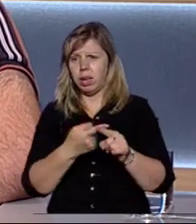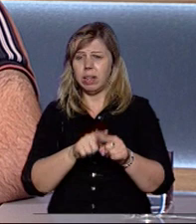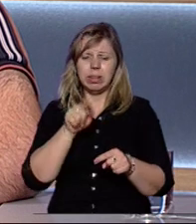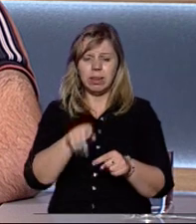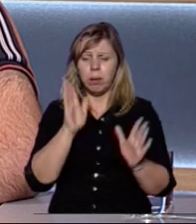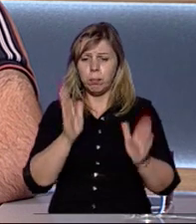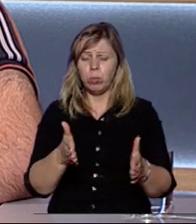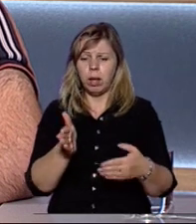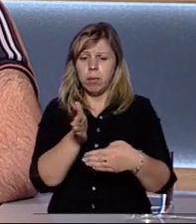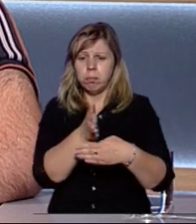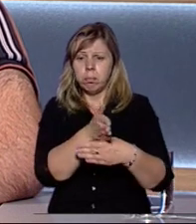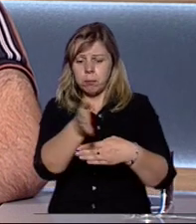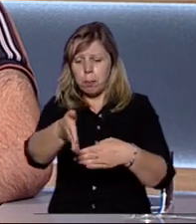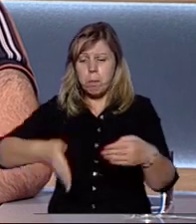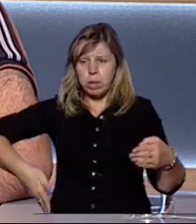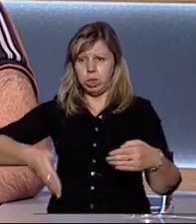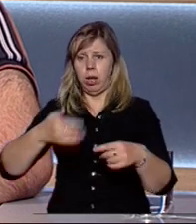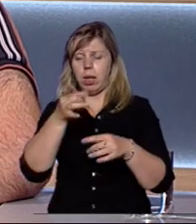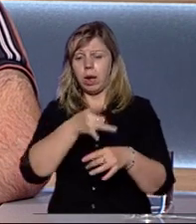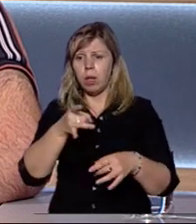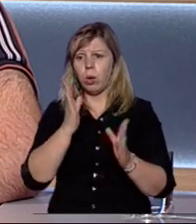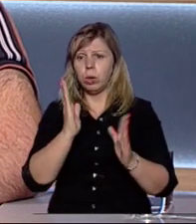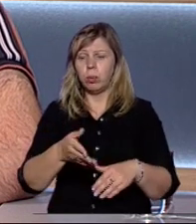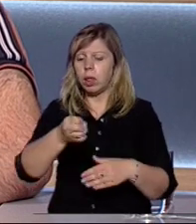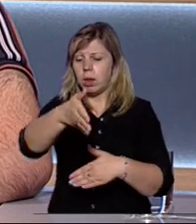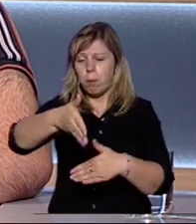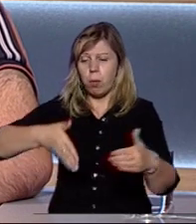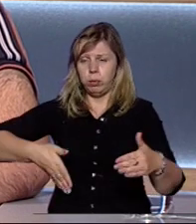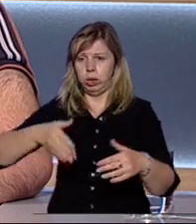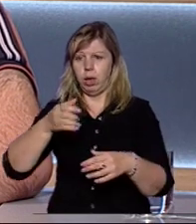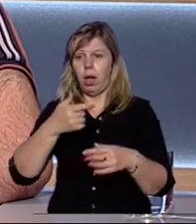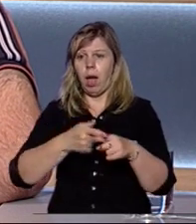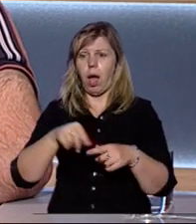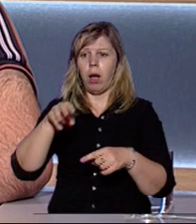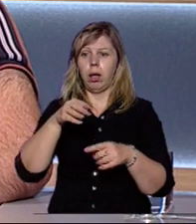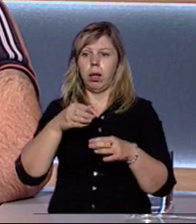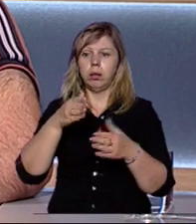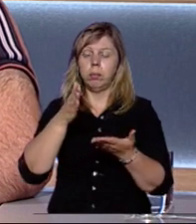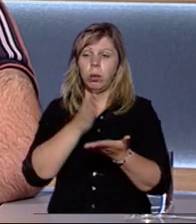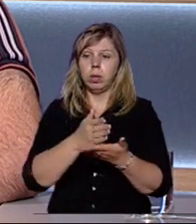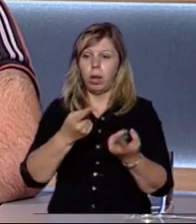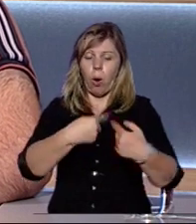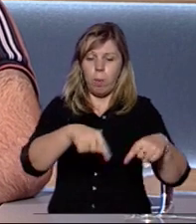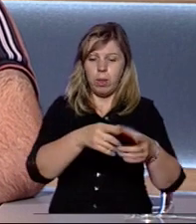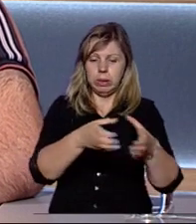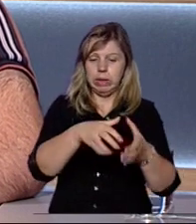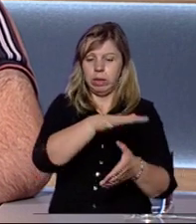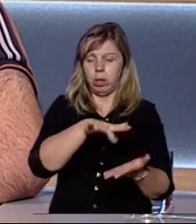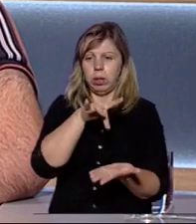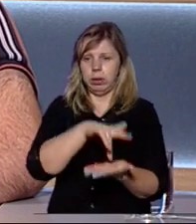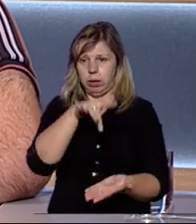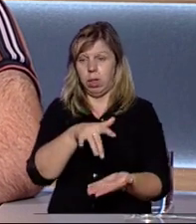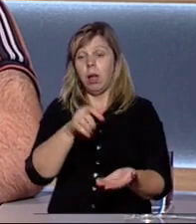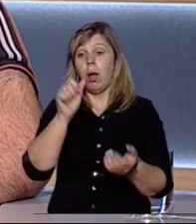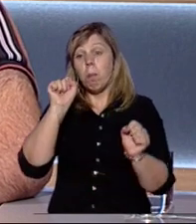буде межа. І райони будуть проходити не по міжі діючих районів, а по міжі діючих об'єднаних територіальних громад.